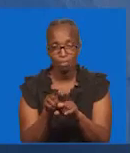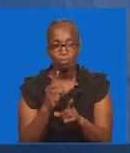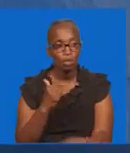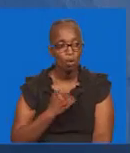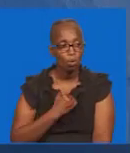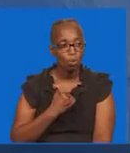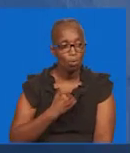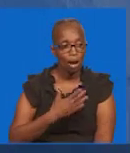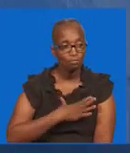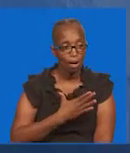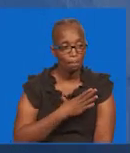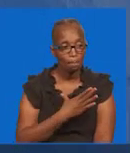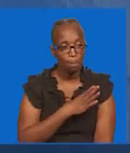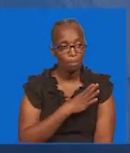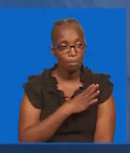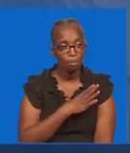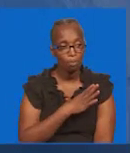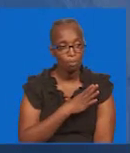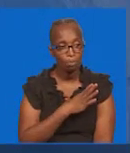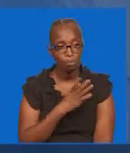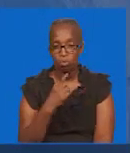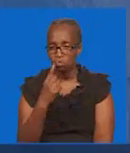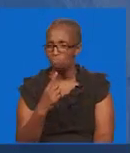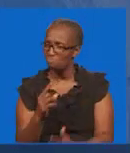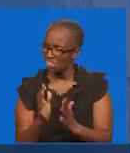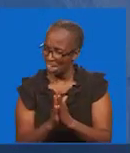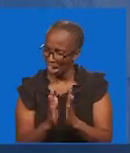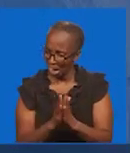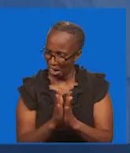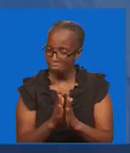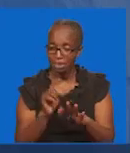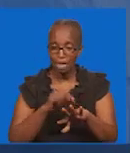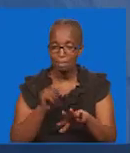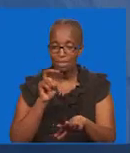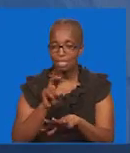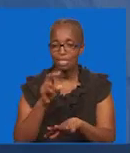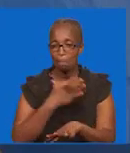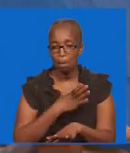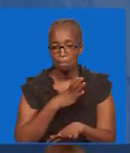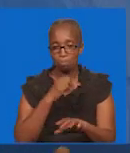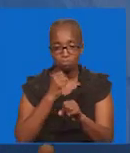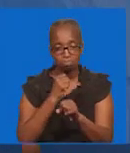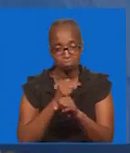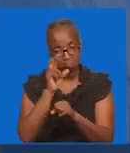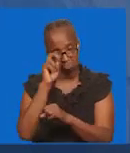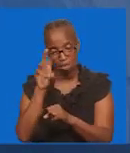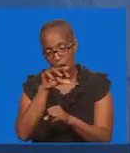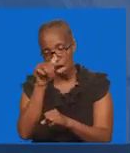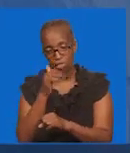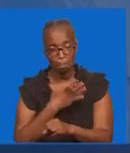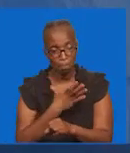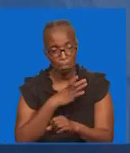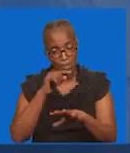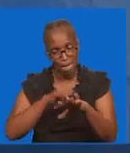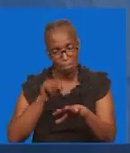wakifanya maovu Kwa maana kuna watu ambao Bado Kuna watu wanashangilia wengine wakiona Wanatenda maovu Kuna wengine